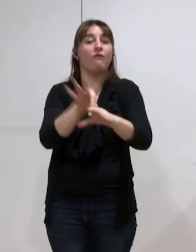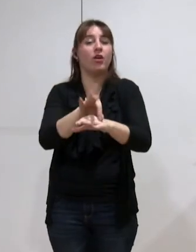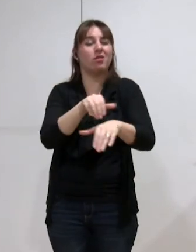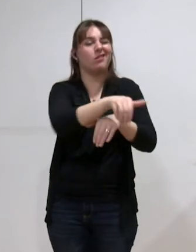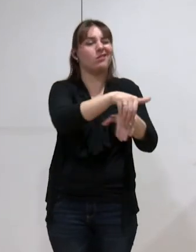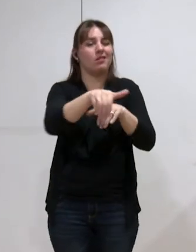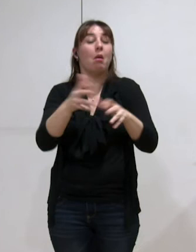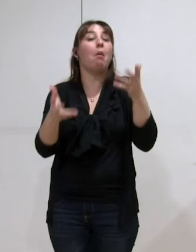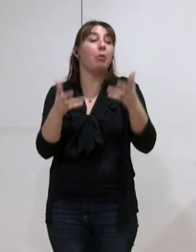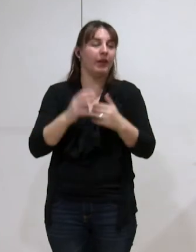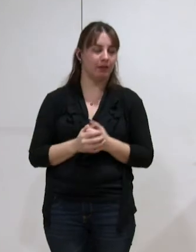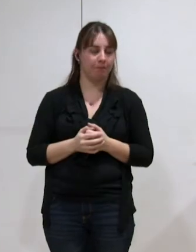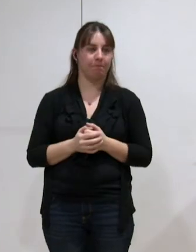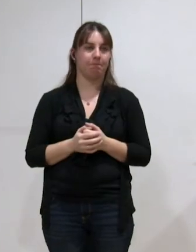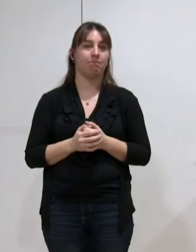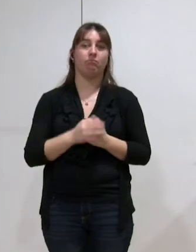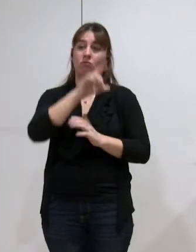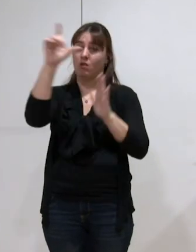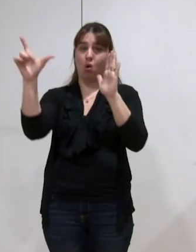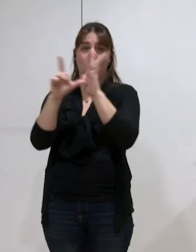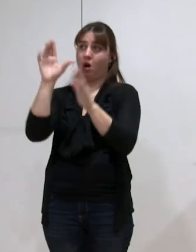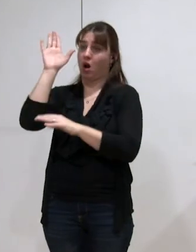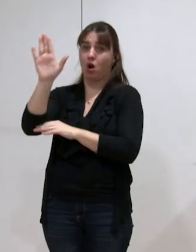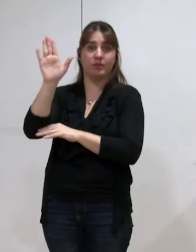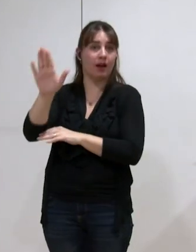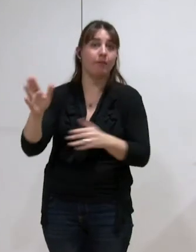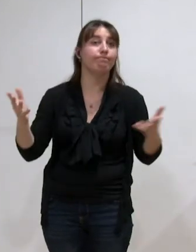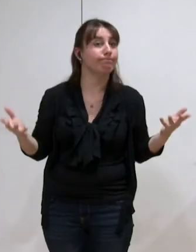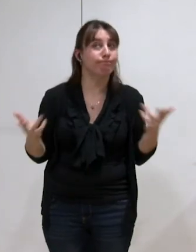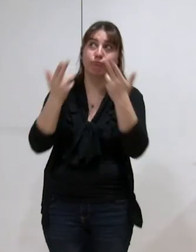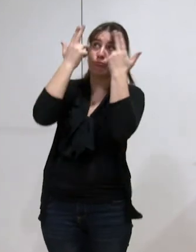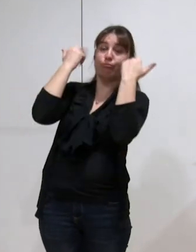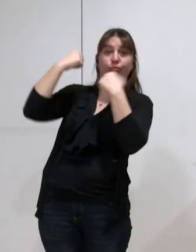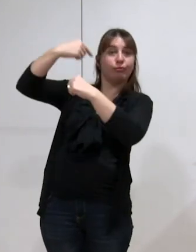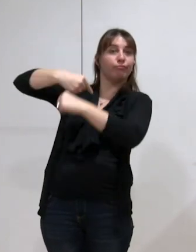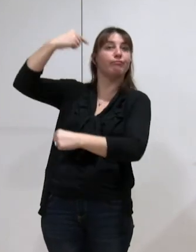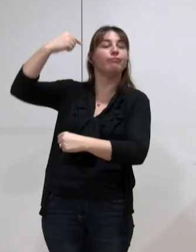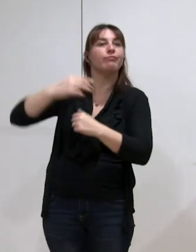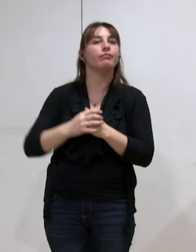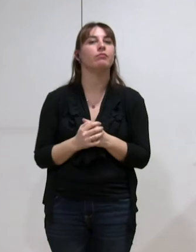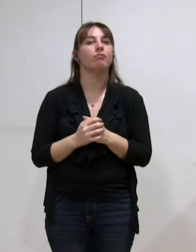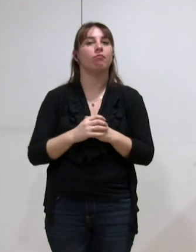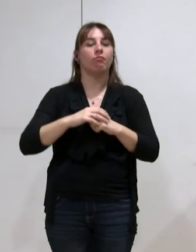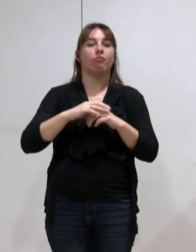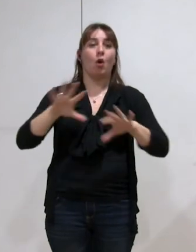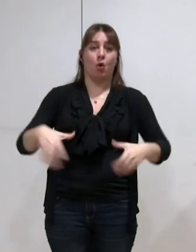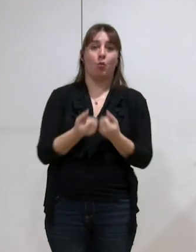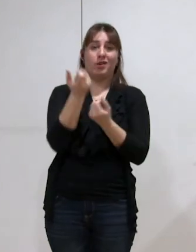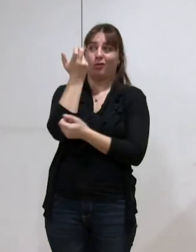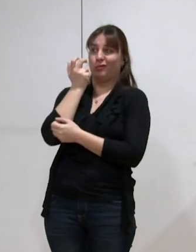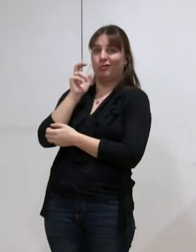Toujours est-il que la loi est la loi il faut rappeler que ces transferts sont faits sur